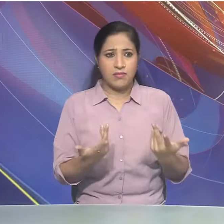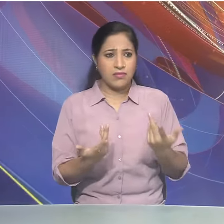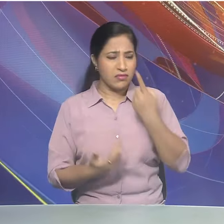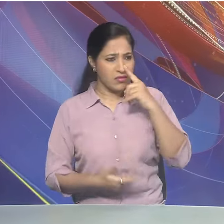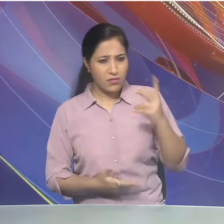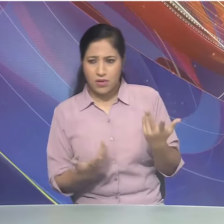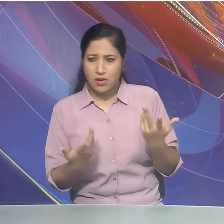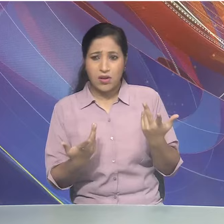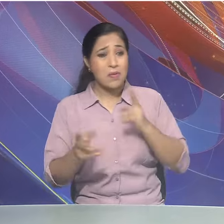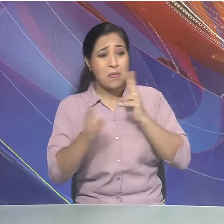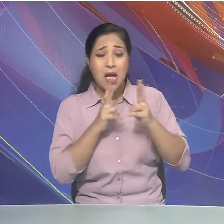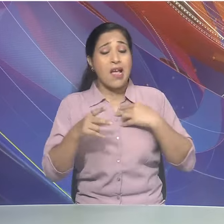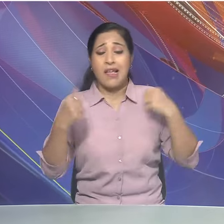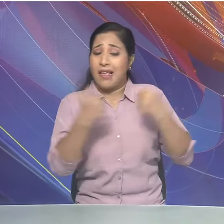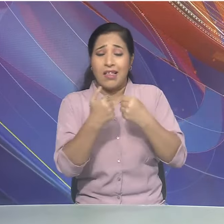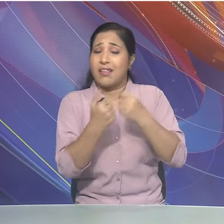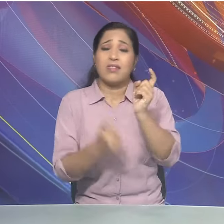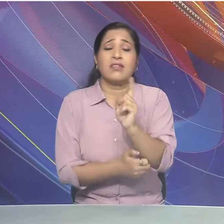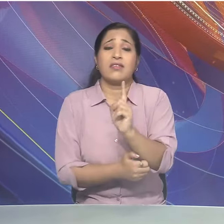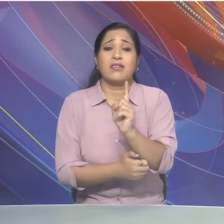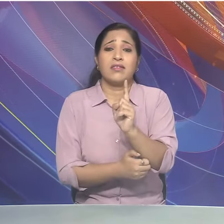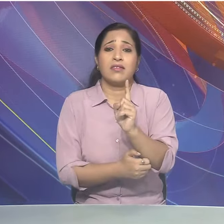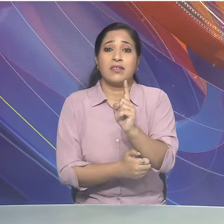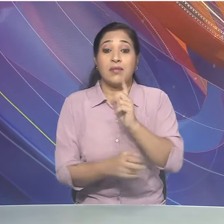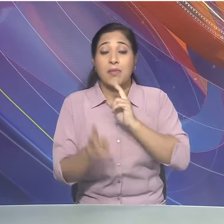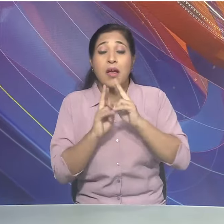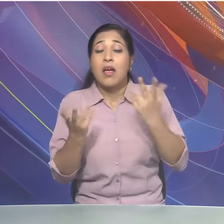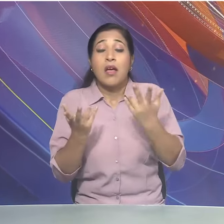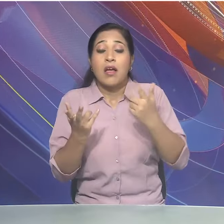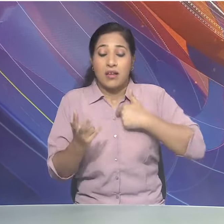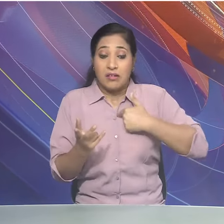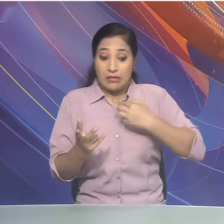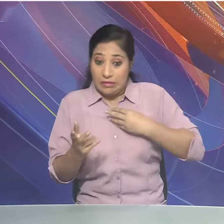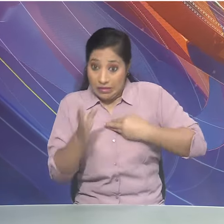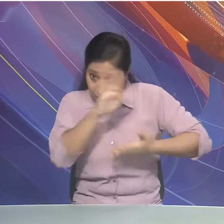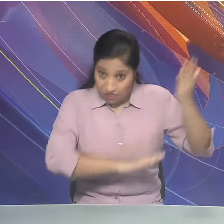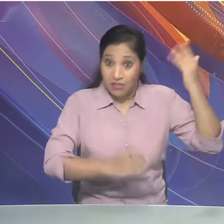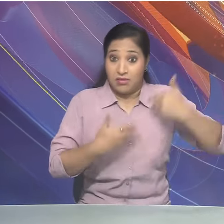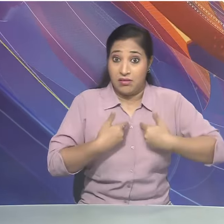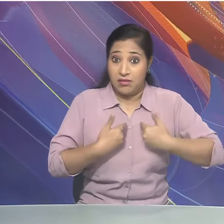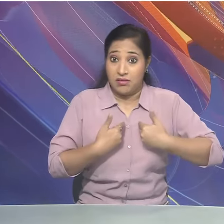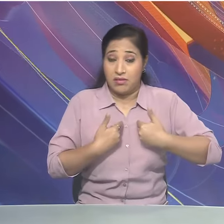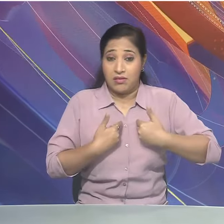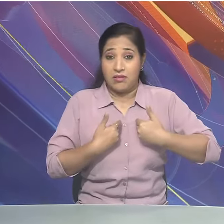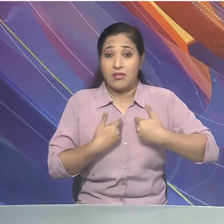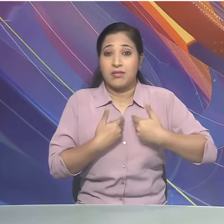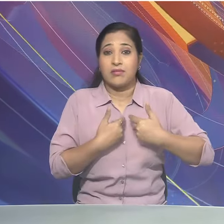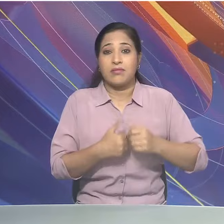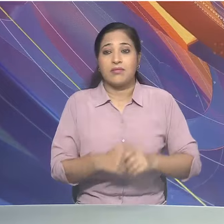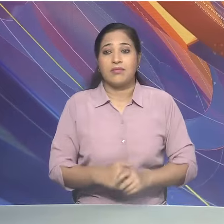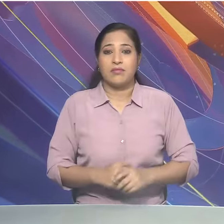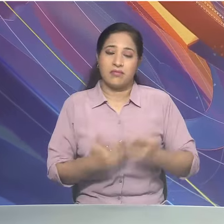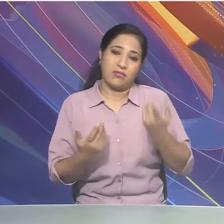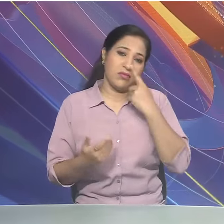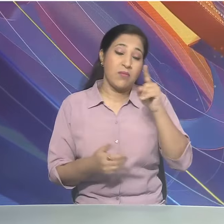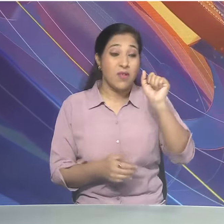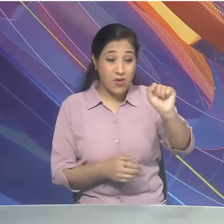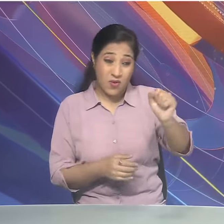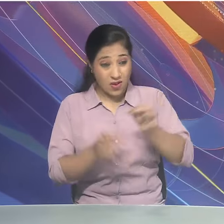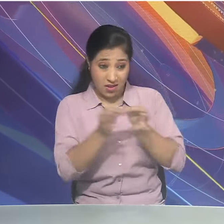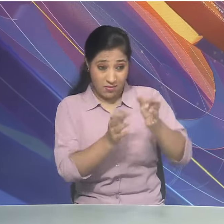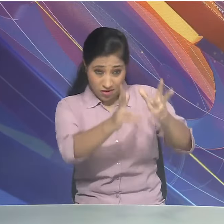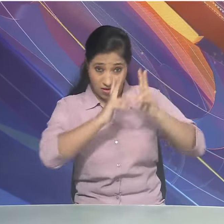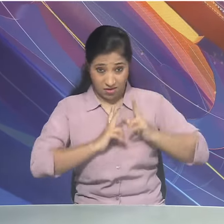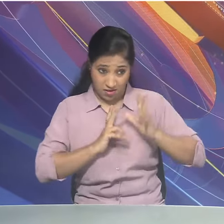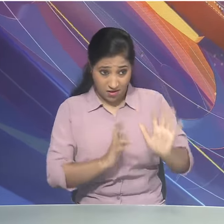ममा, बात उन लोगों से लगने की नहीं है बात है हमारे यहां से डर कर भागने की और ममा आप ही समझाती